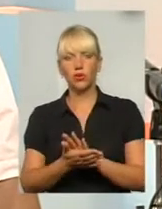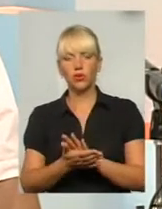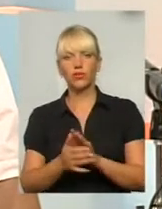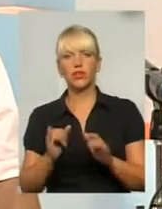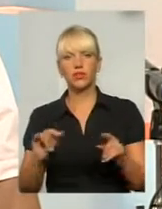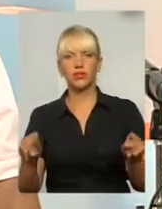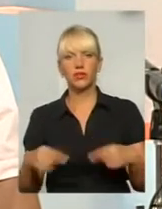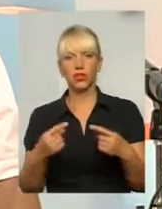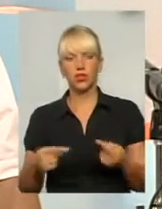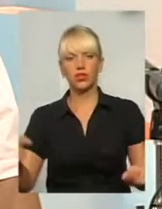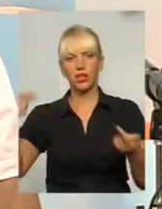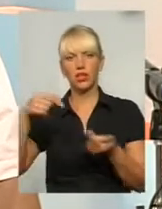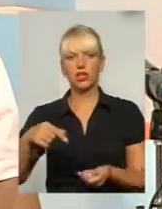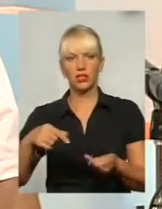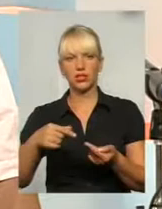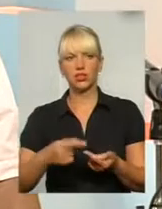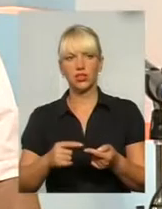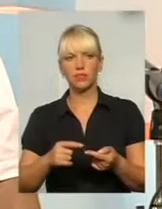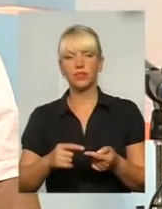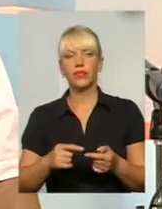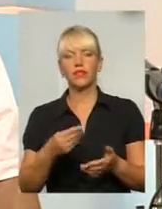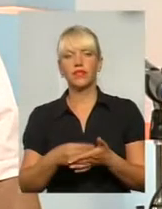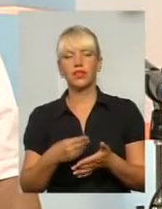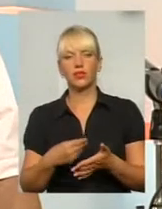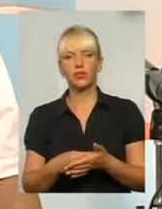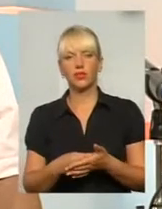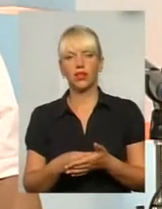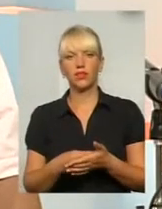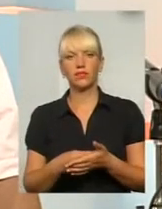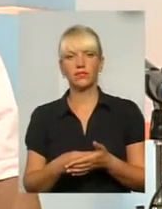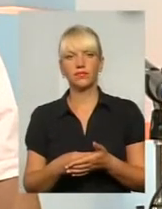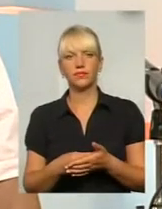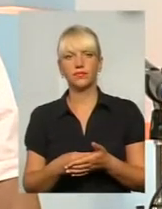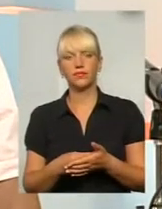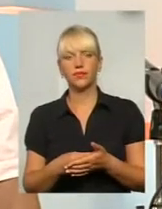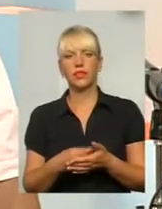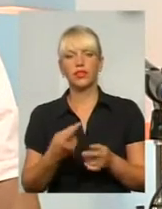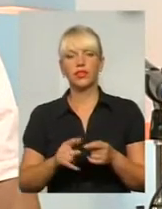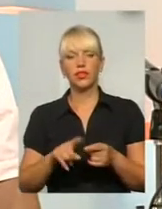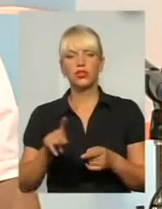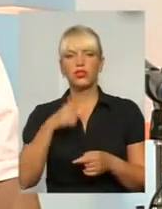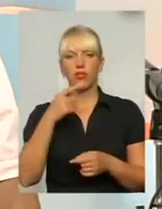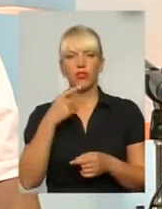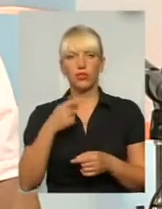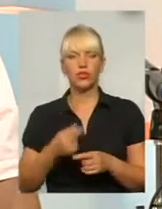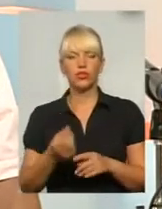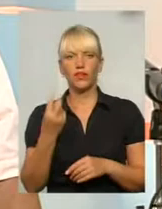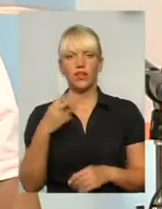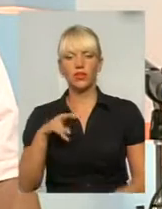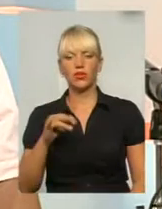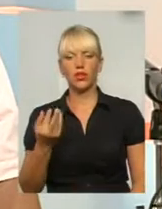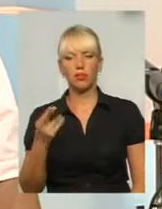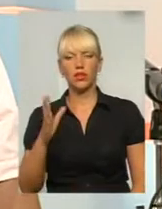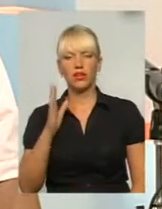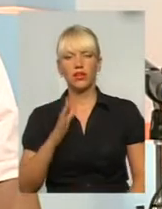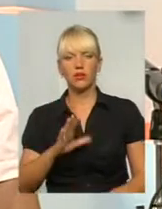створити належне і для цього необхідне фінансування. І ось те, що я говорив, 12 липня відбулась